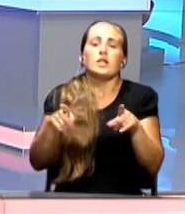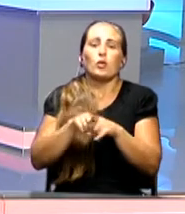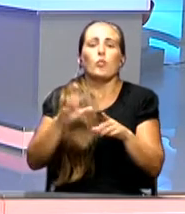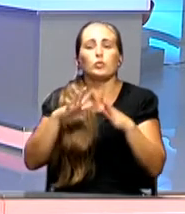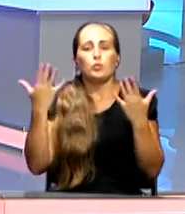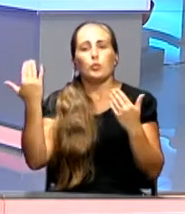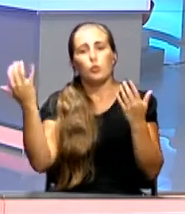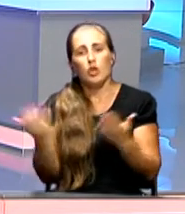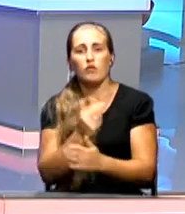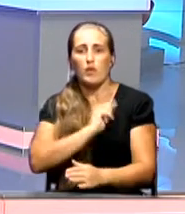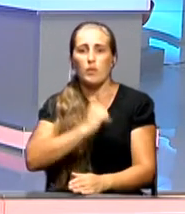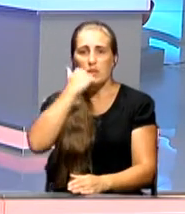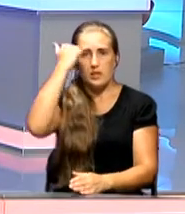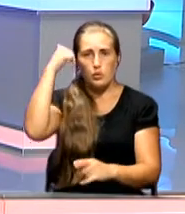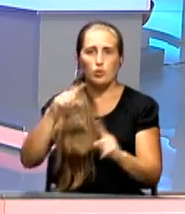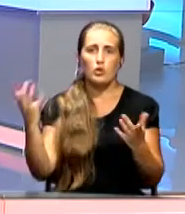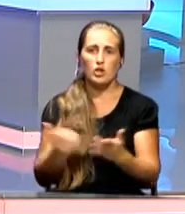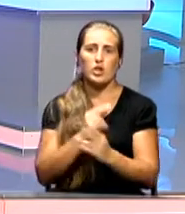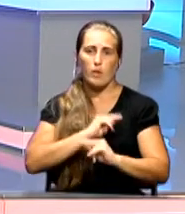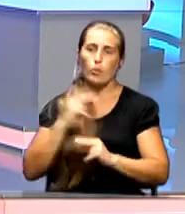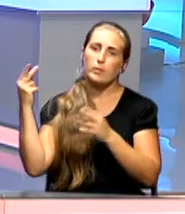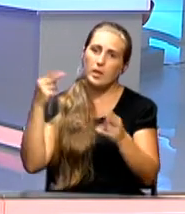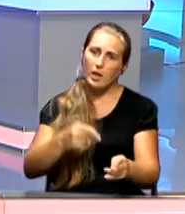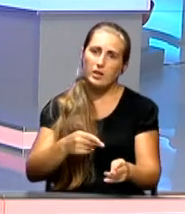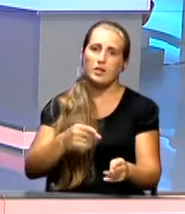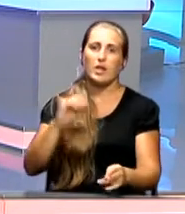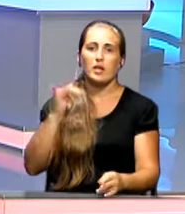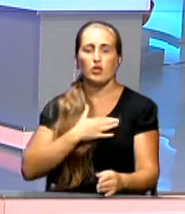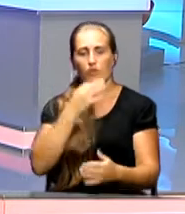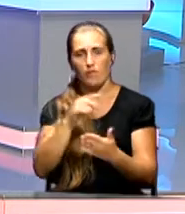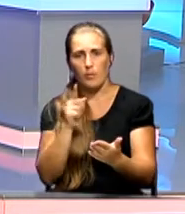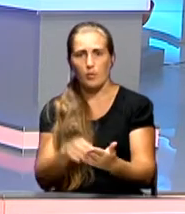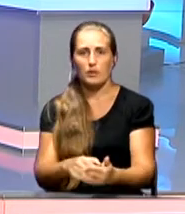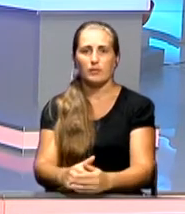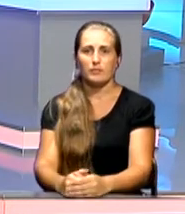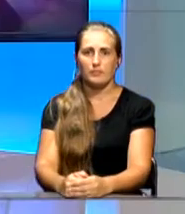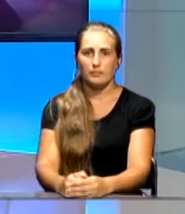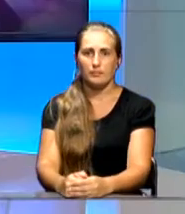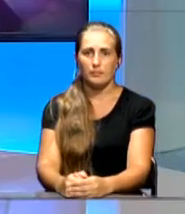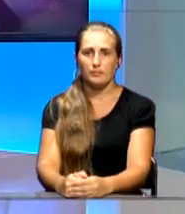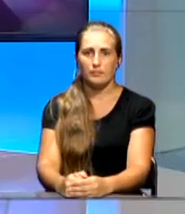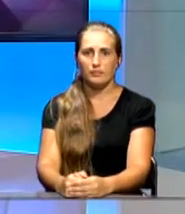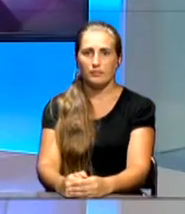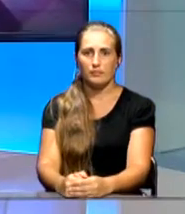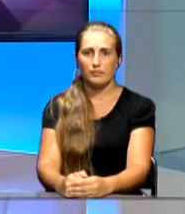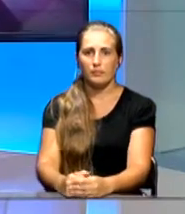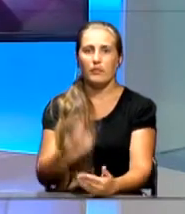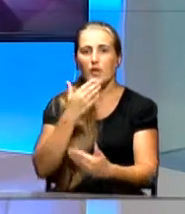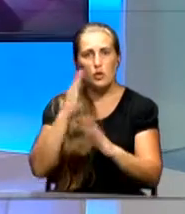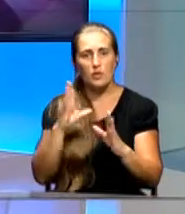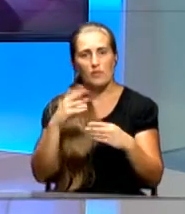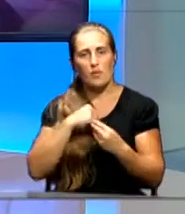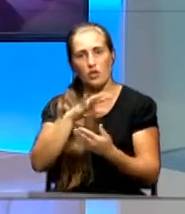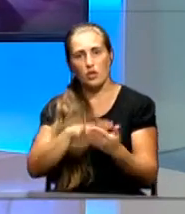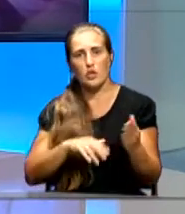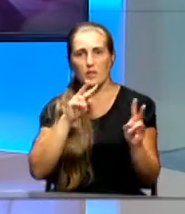Геннадий Павлович, удачи в работе, и спасибо за то, что нашли возможность приехать в студию и ответить на нашу вопрос. Спасибо, мы уже закончили. Но мы не прощаемся с вами,